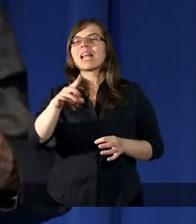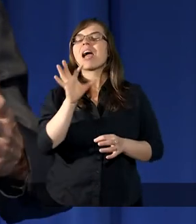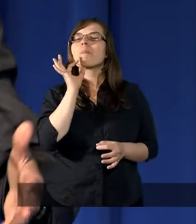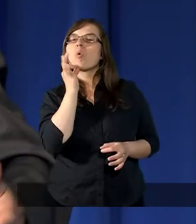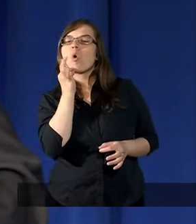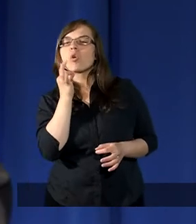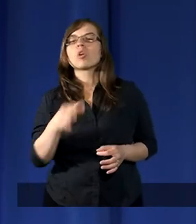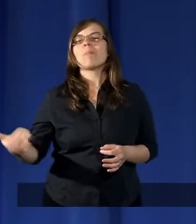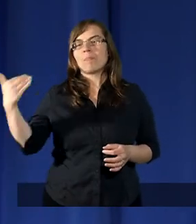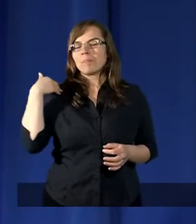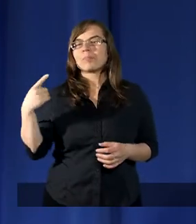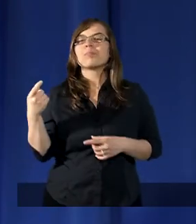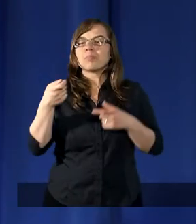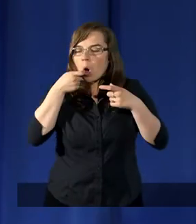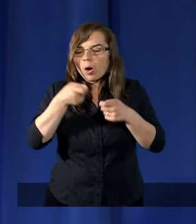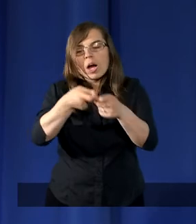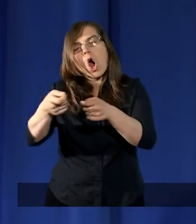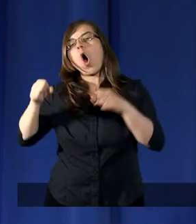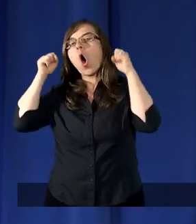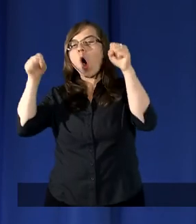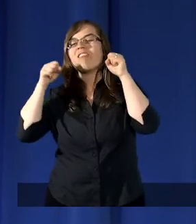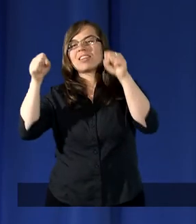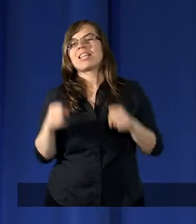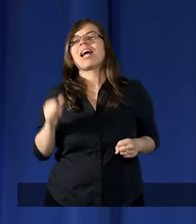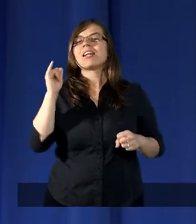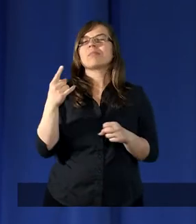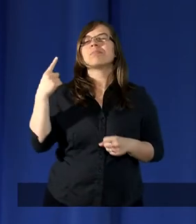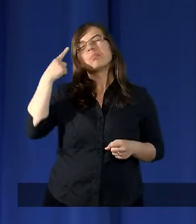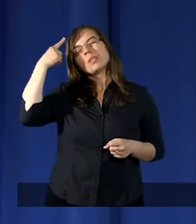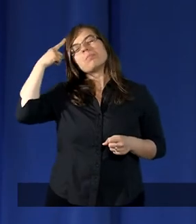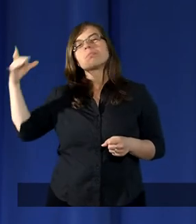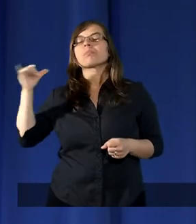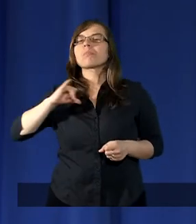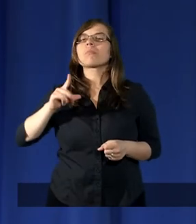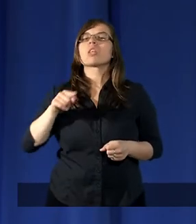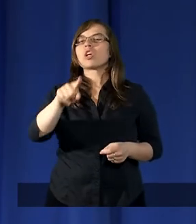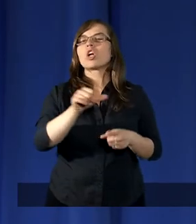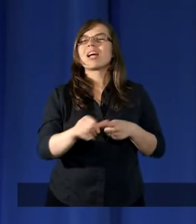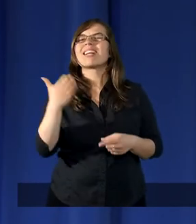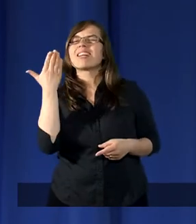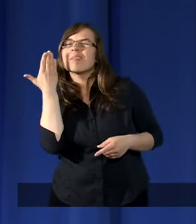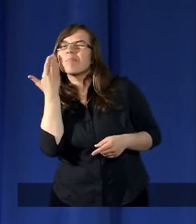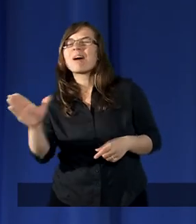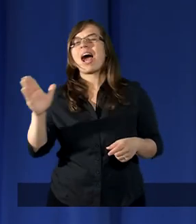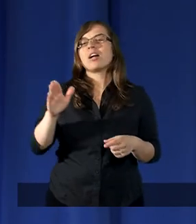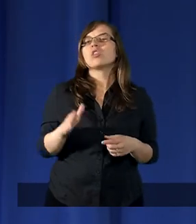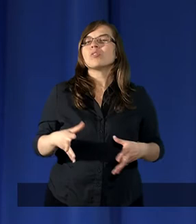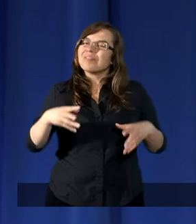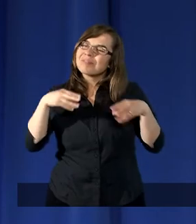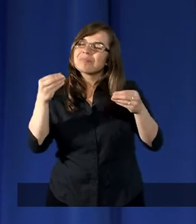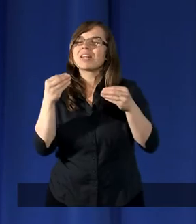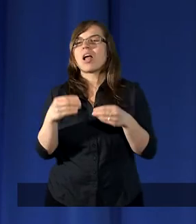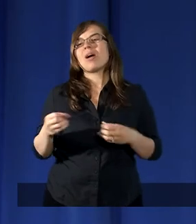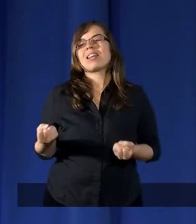młodości pasłem owce i nieraz sobie przypominam, że to jest bardzo poczciwe stworzenie,